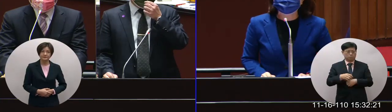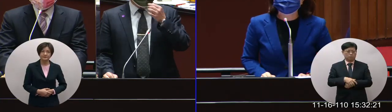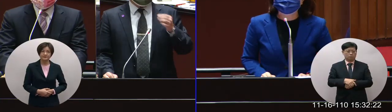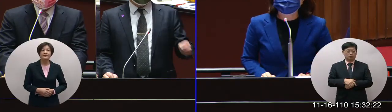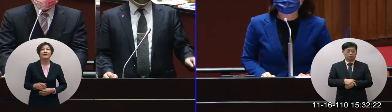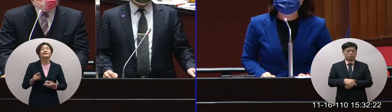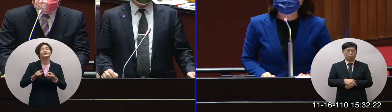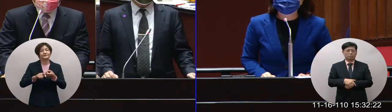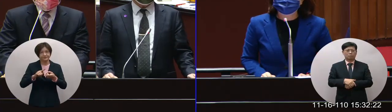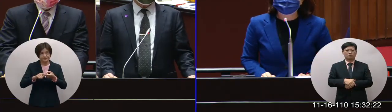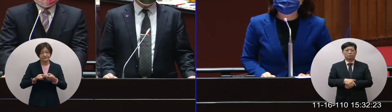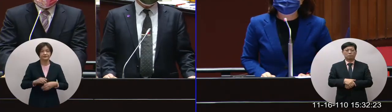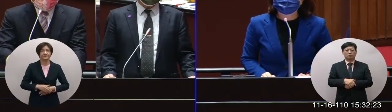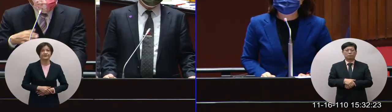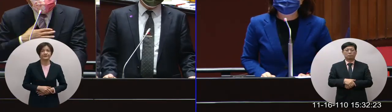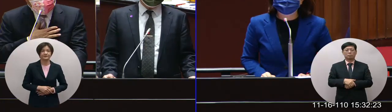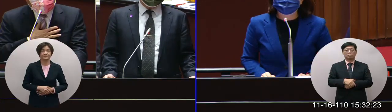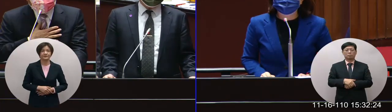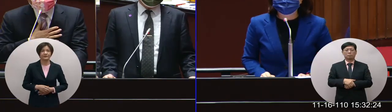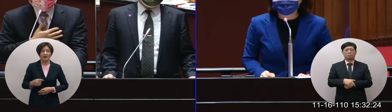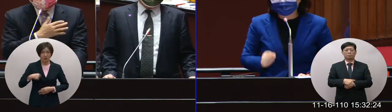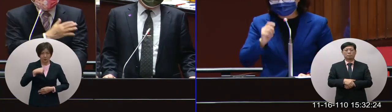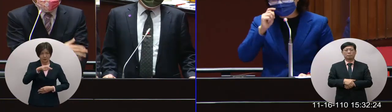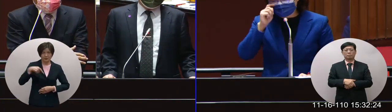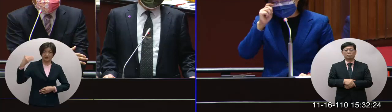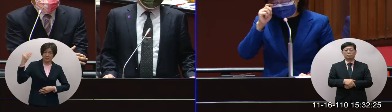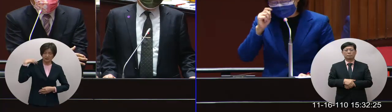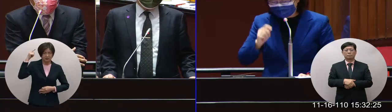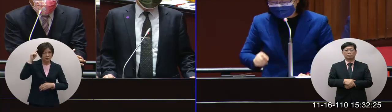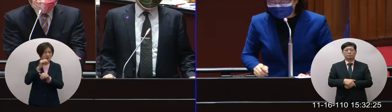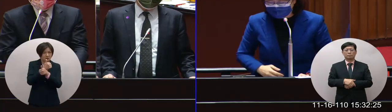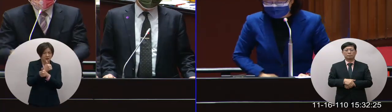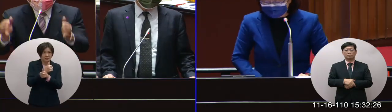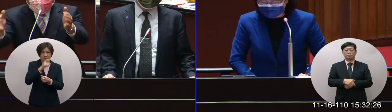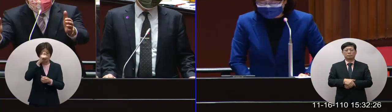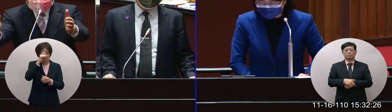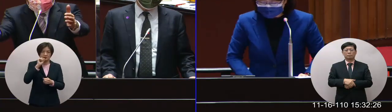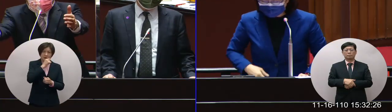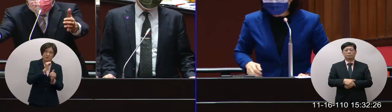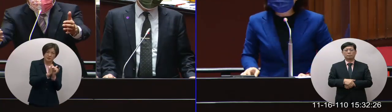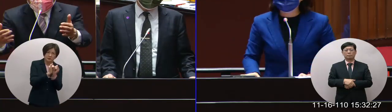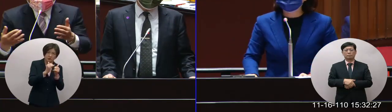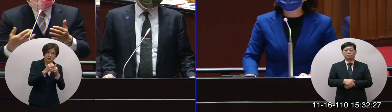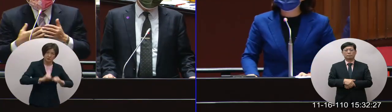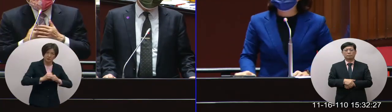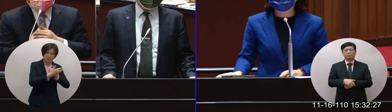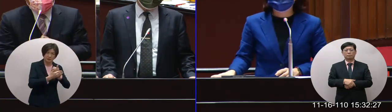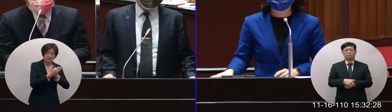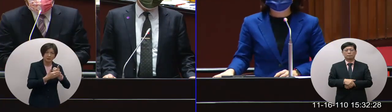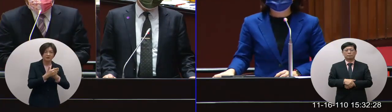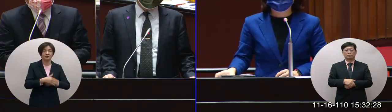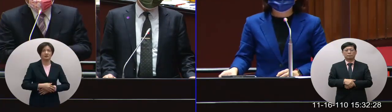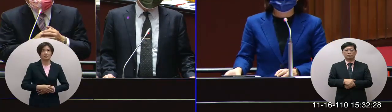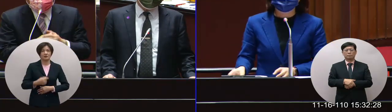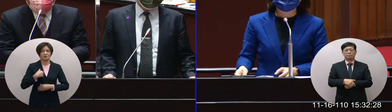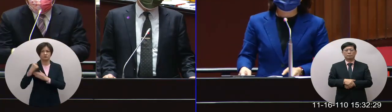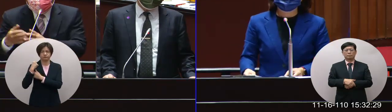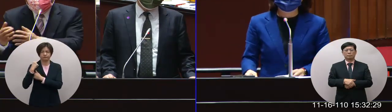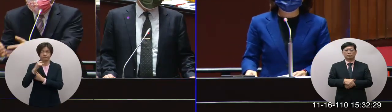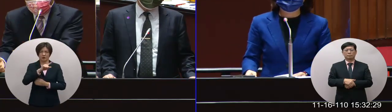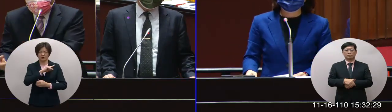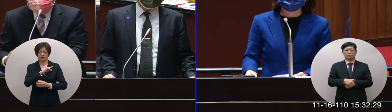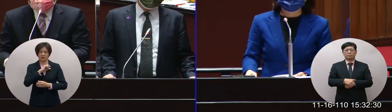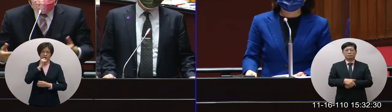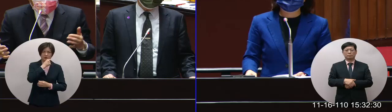好對對就是我們當初為了國人健康我們盡量的自己的疫